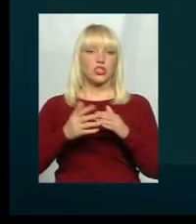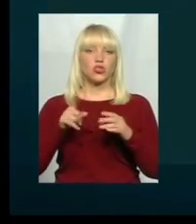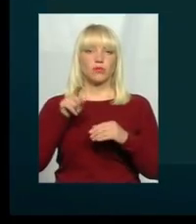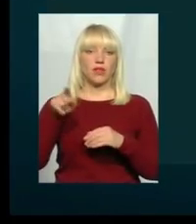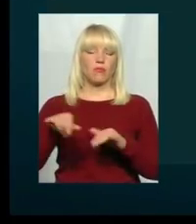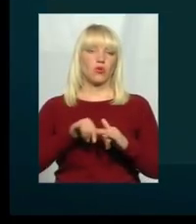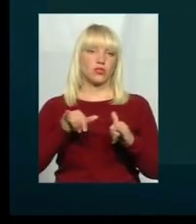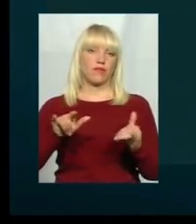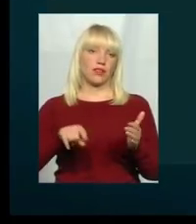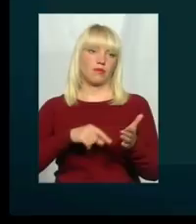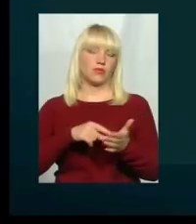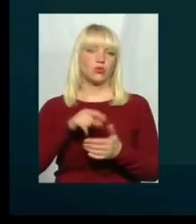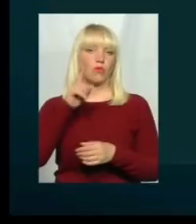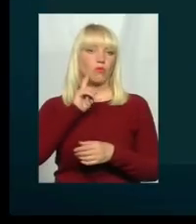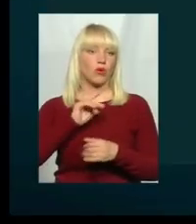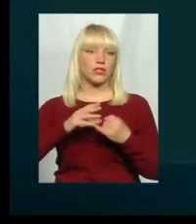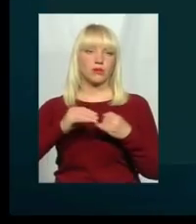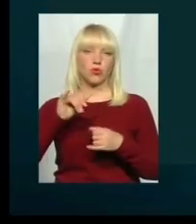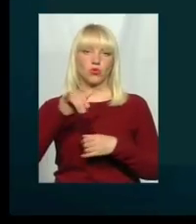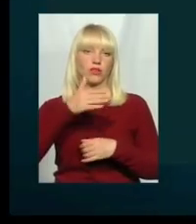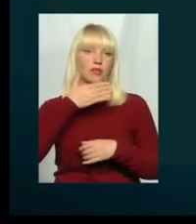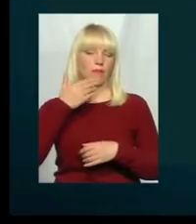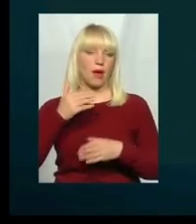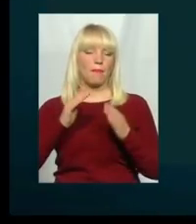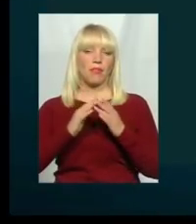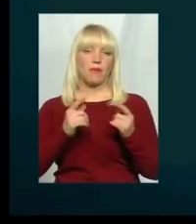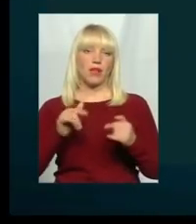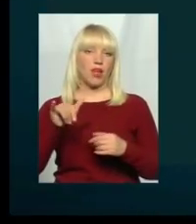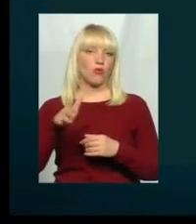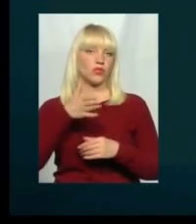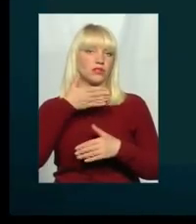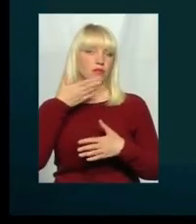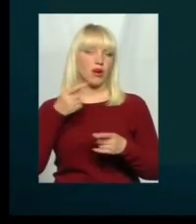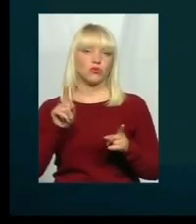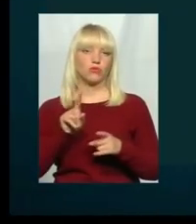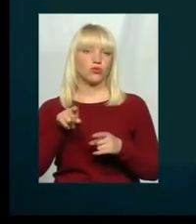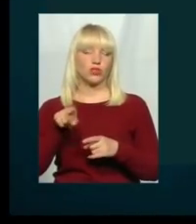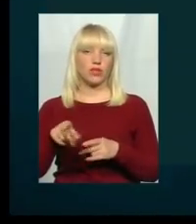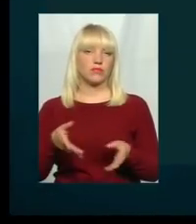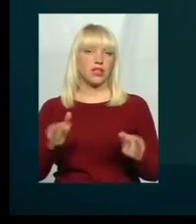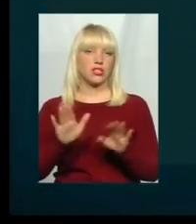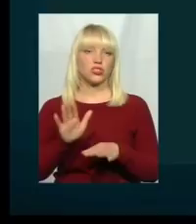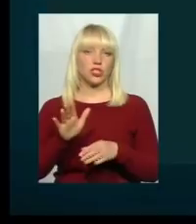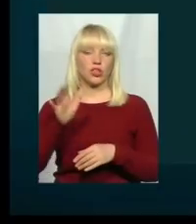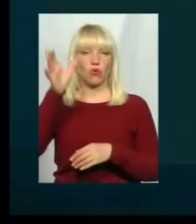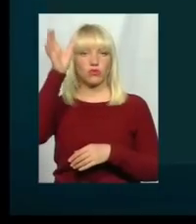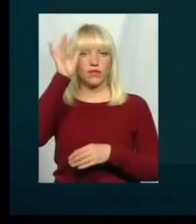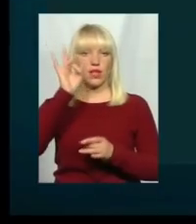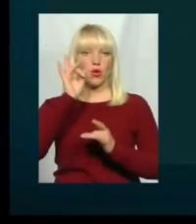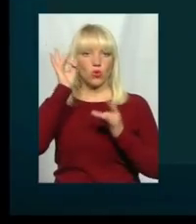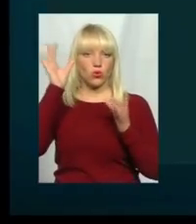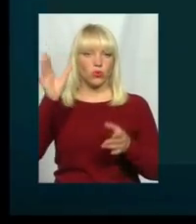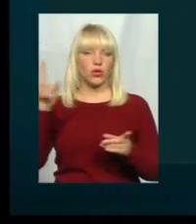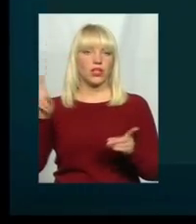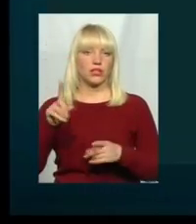місто. Боки що землі в нема, майна практично немає, тому що комунального там залишилось тільки освіта і культура, які